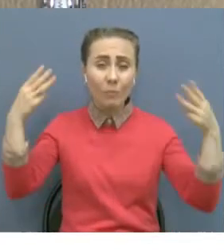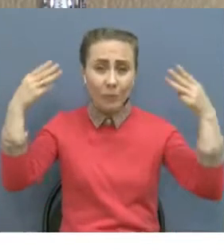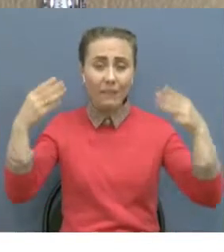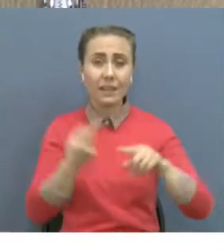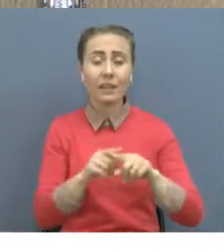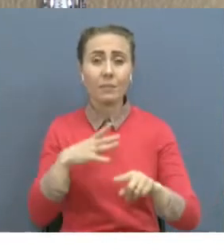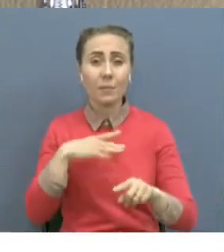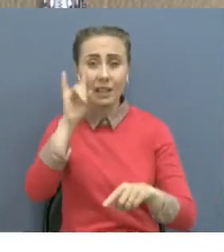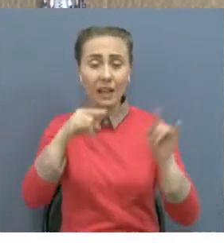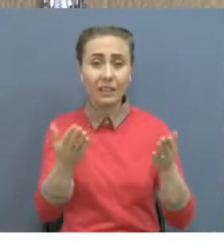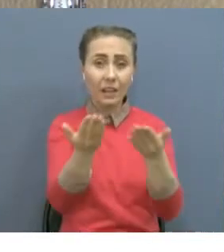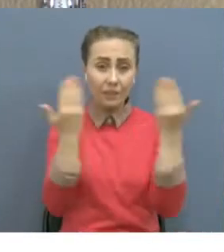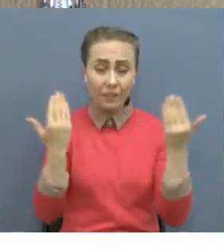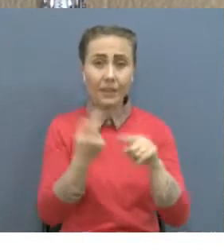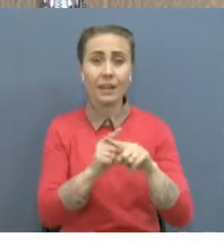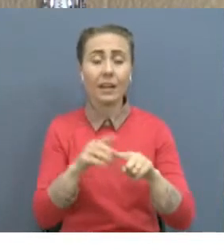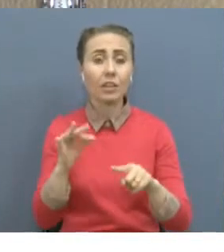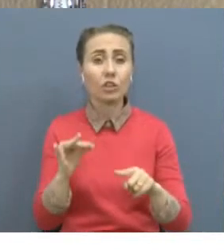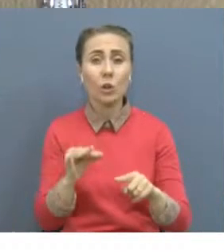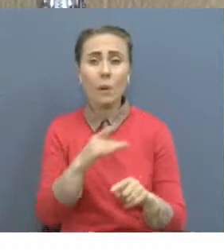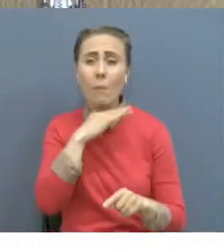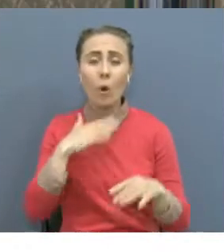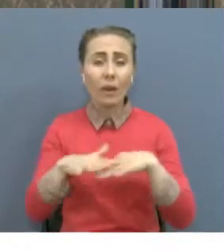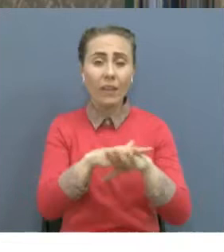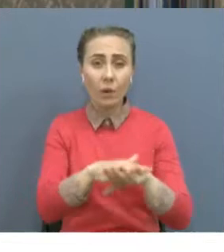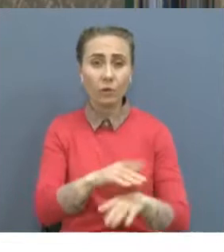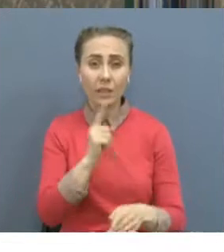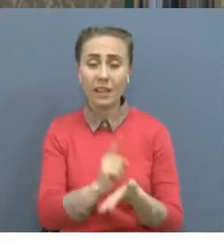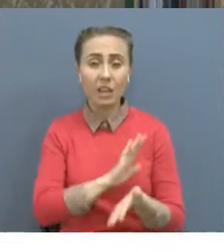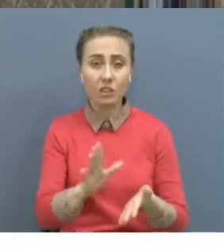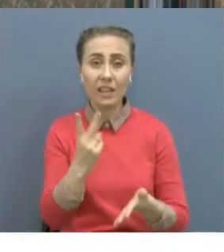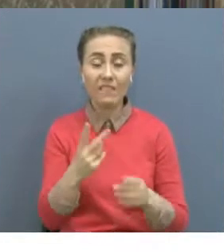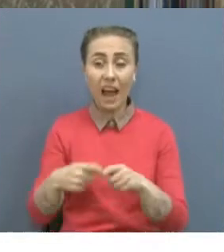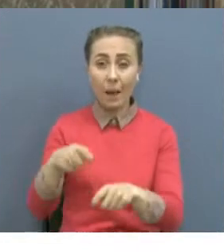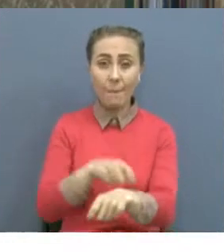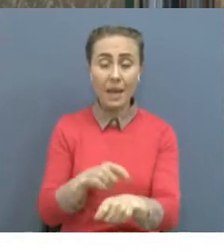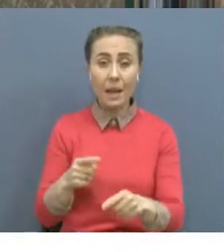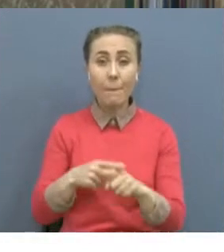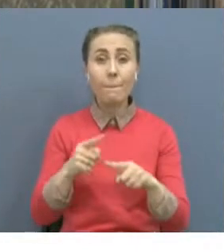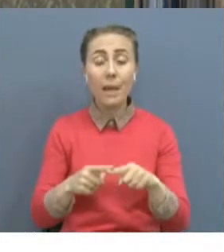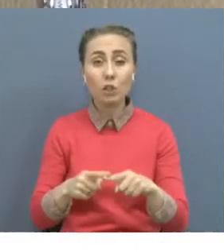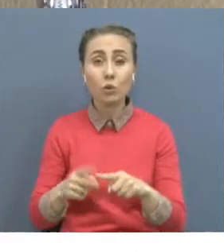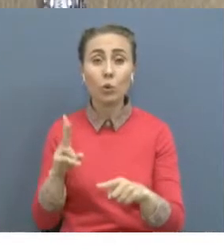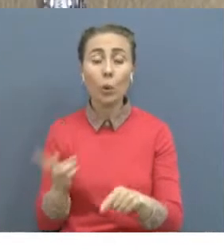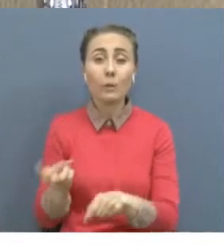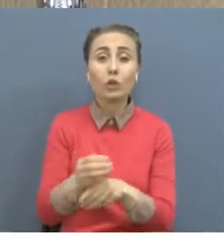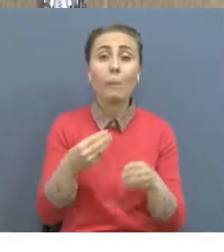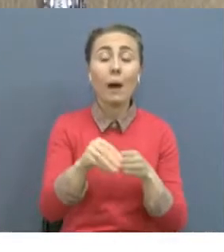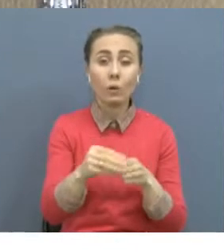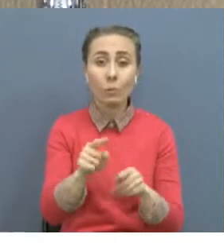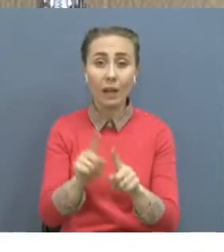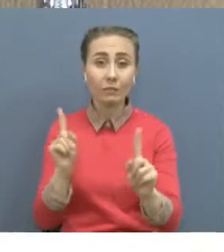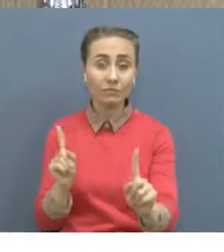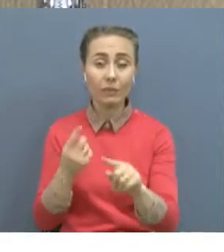желдет ұжымыстар жүргізіліп арнайы диахлормен жуылып тұруы керек. Сондаяқ адам көп жинамау, және келген жандардың арақ ашықтығы